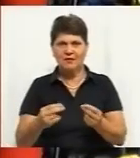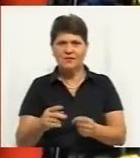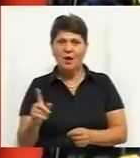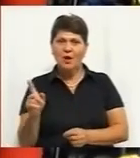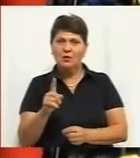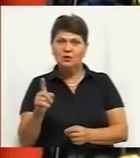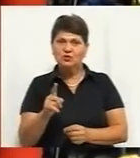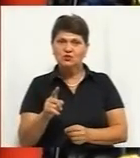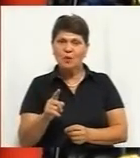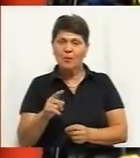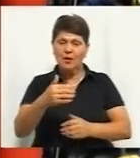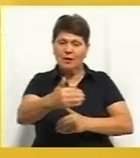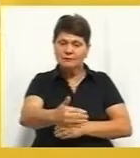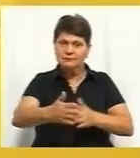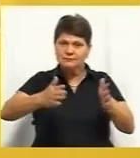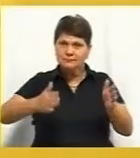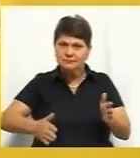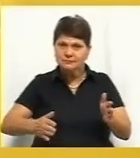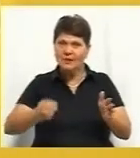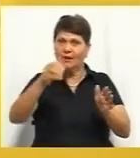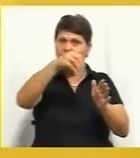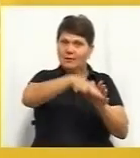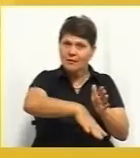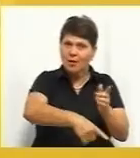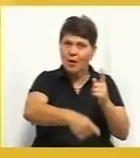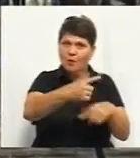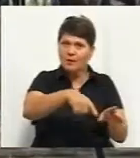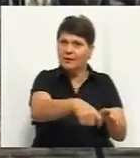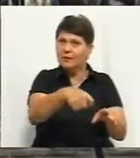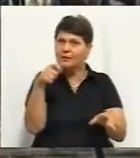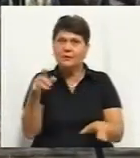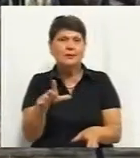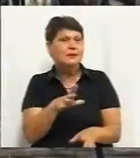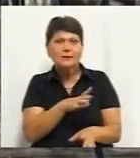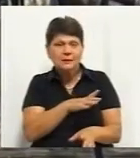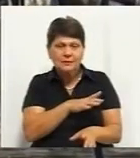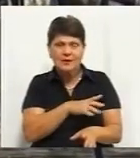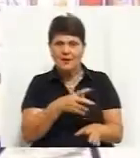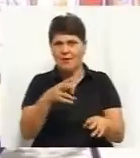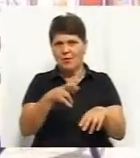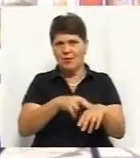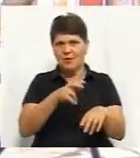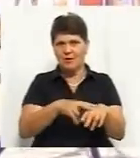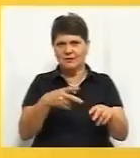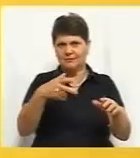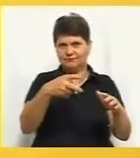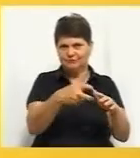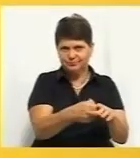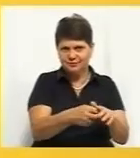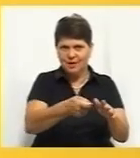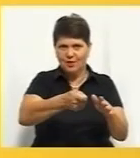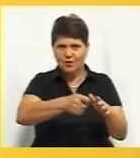дістати звідти листи, скриньку опломбували та зачинили на ключ. Раз у тиждень її відкриватимуть поліціянти. Їх не можна відкрити